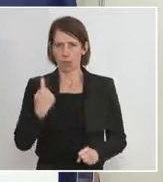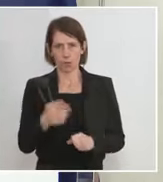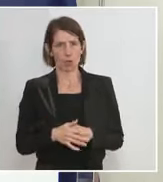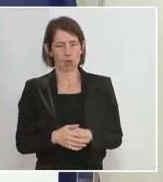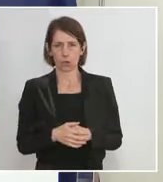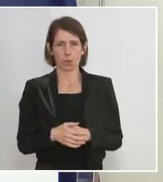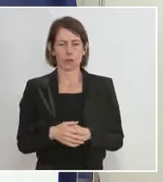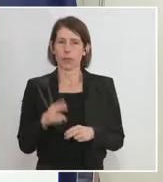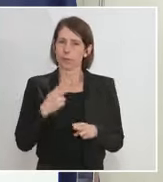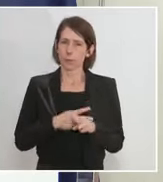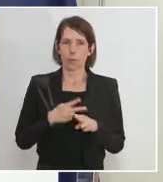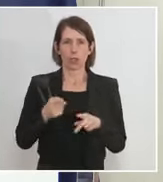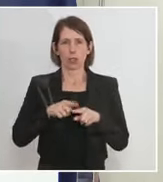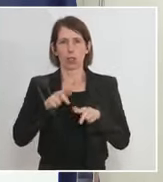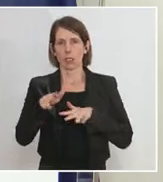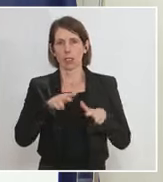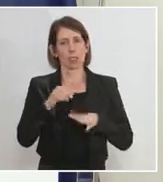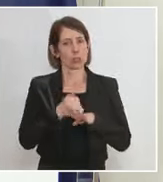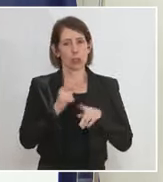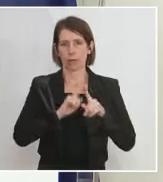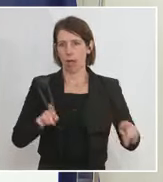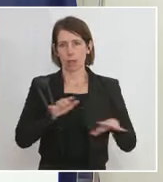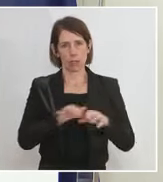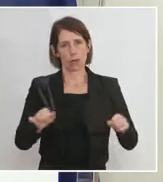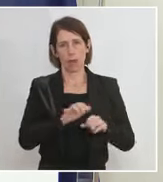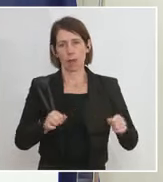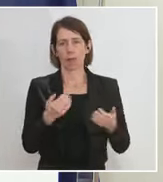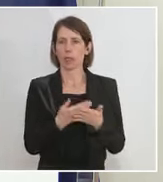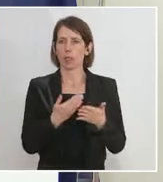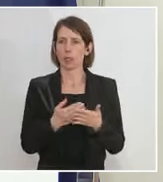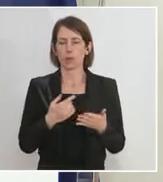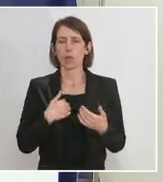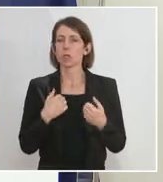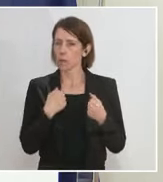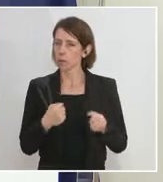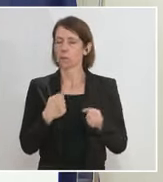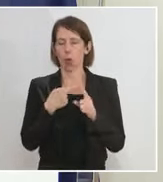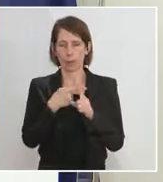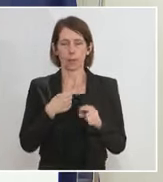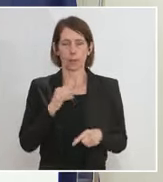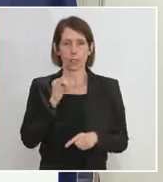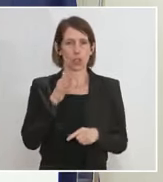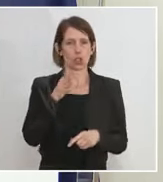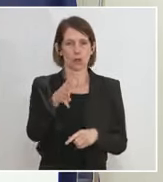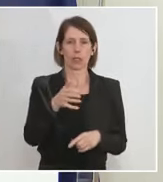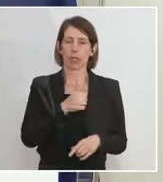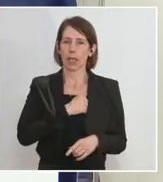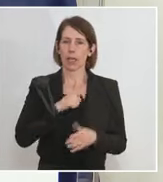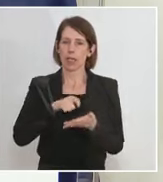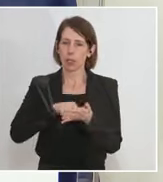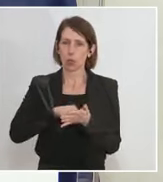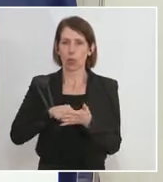dem, was die Staats- und Regierungschefs vereinbart haben. Und daher bin ich auch sehr optimistisch, dass es gelingt, hier einen